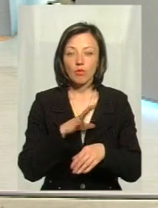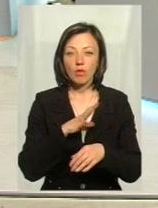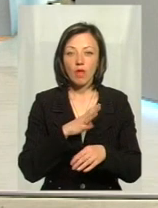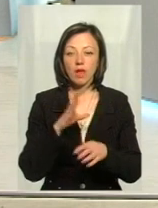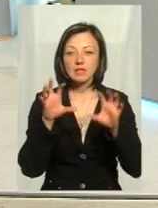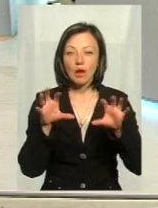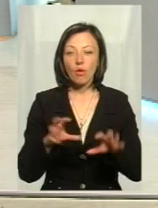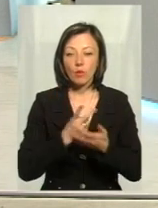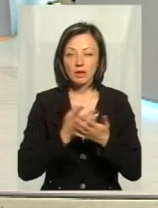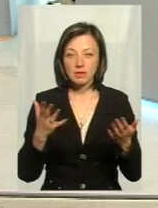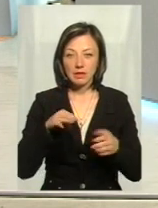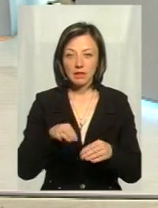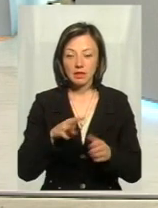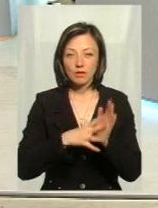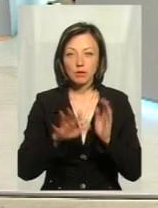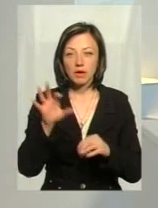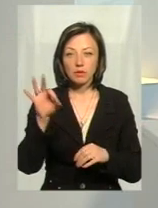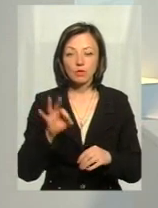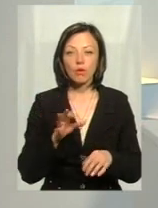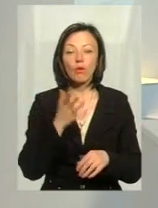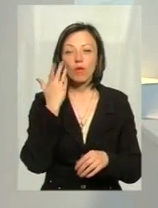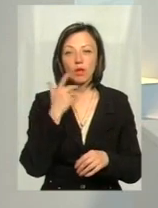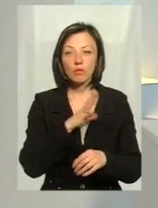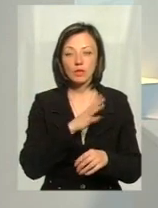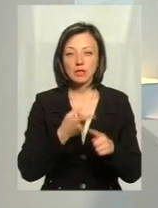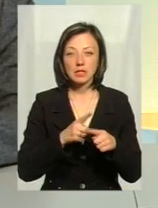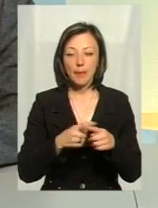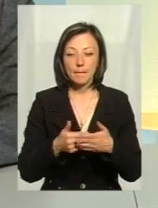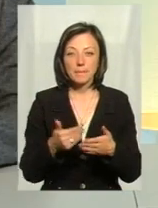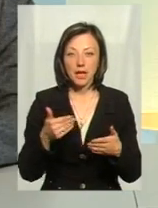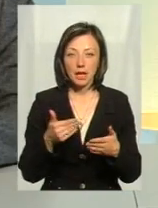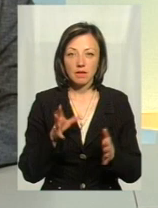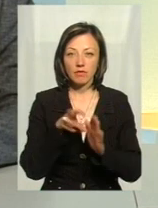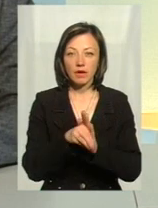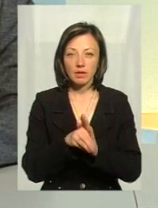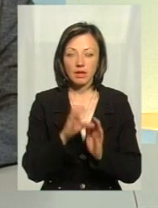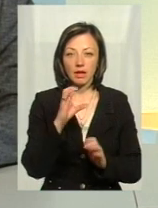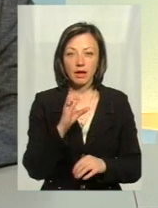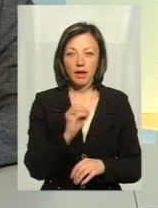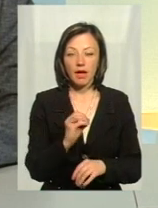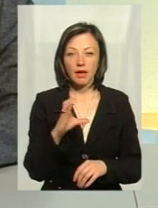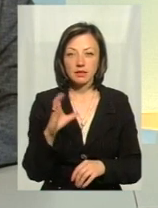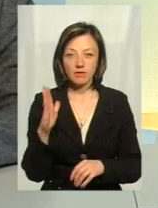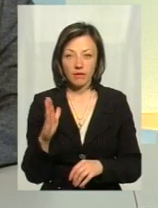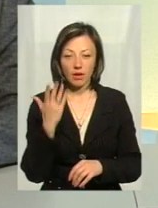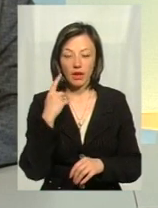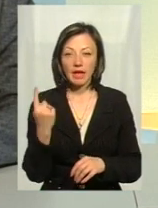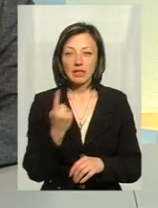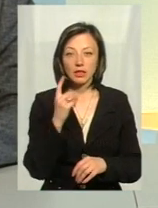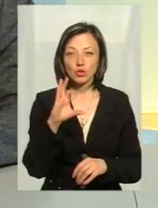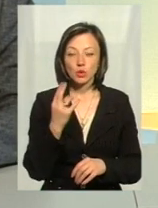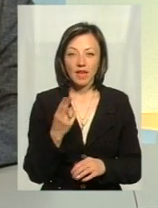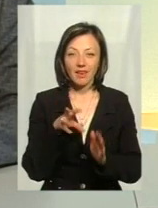95% в місті. Це коли було, я перепрошую? Це було перед введенням ЄСВ. А коли ввели ЄСВ,